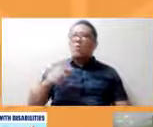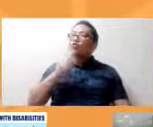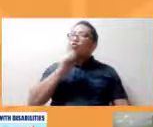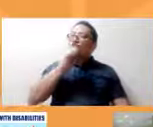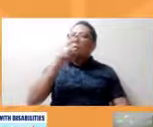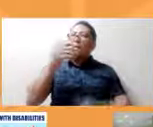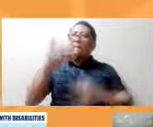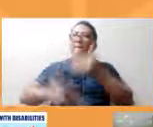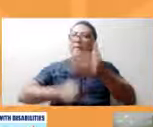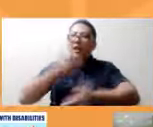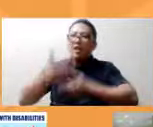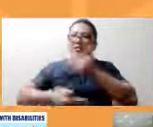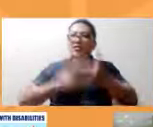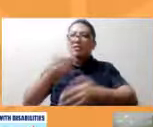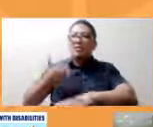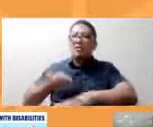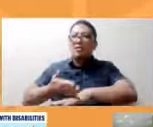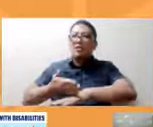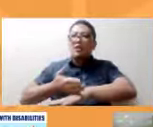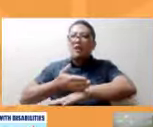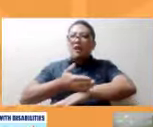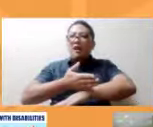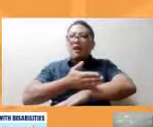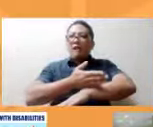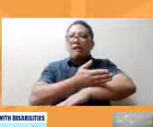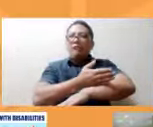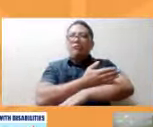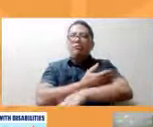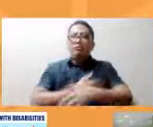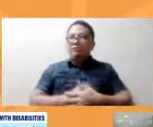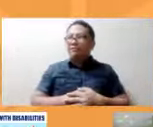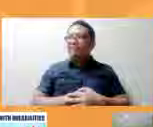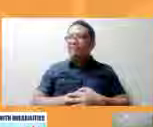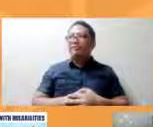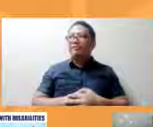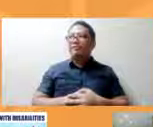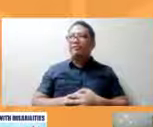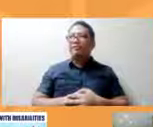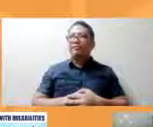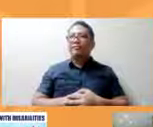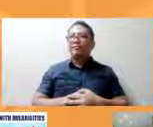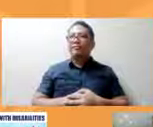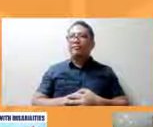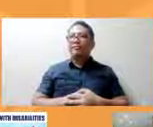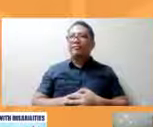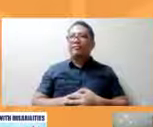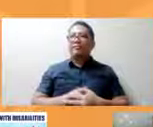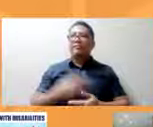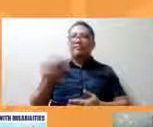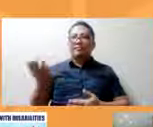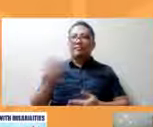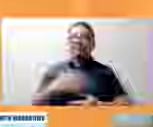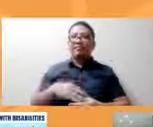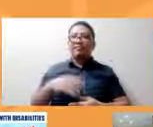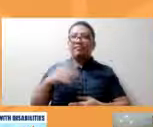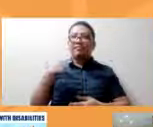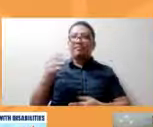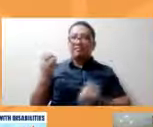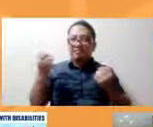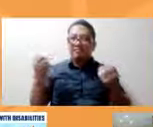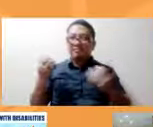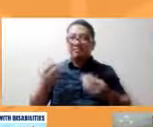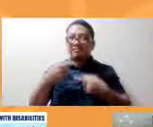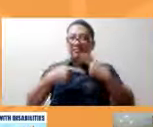progressive realization so yung mga ganon si kalauro naman siguro at si Christy marami Thank